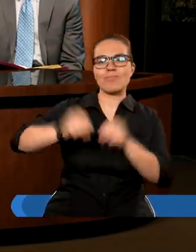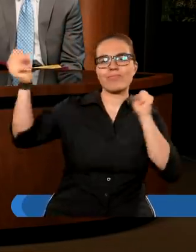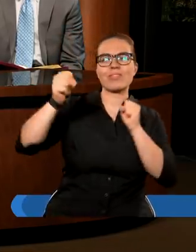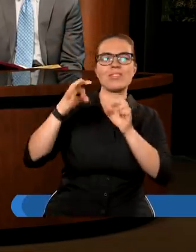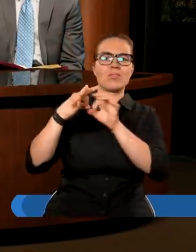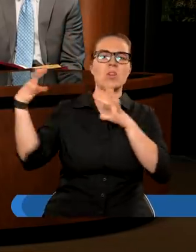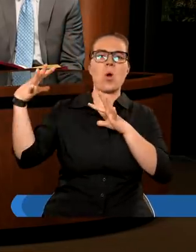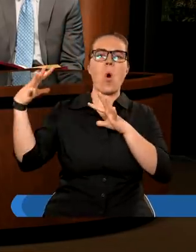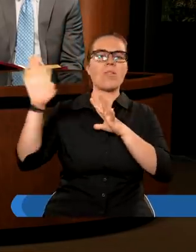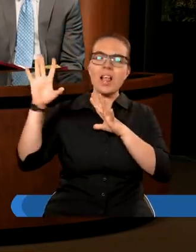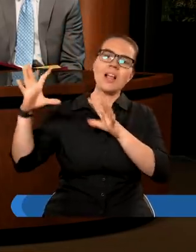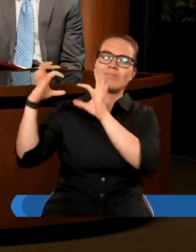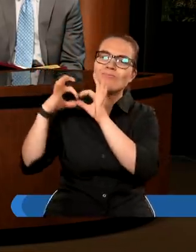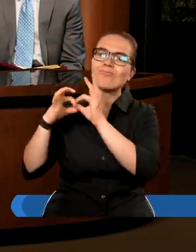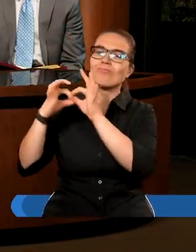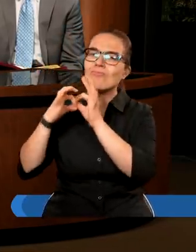kolejnych wersetach,